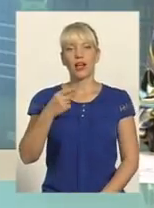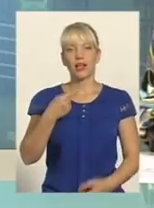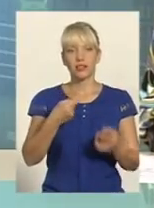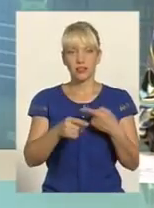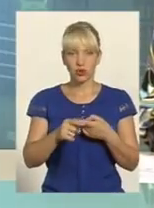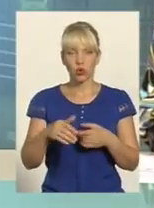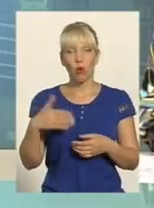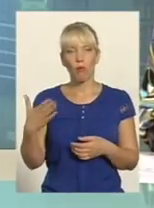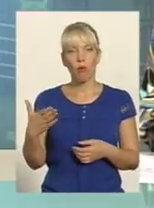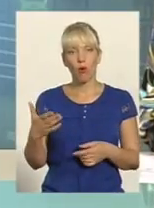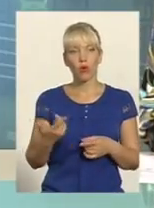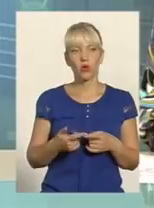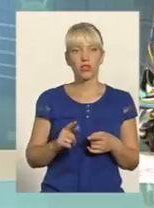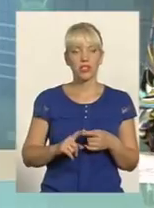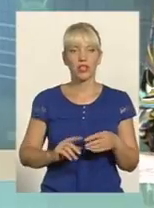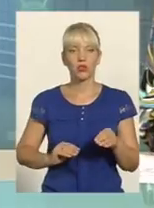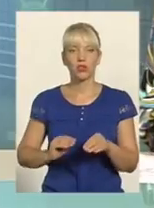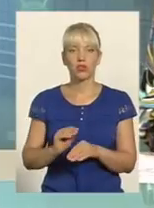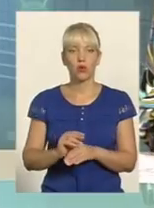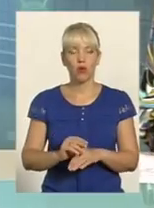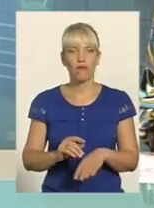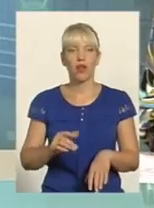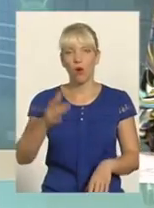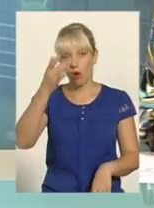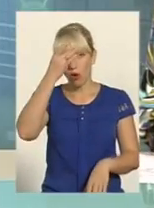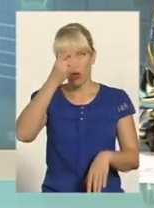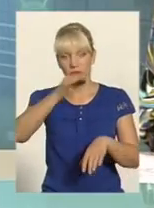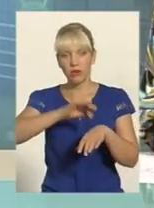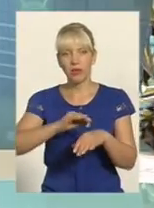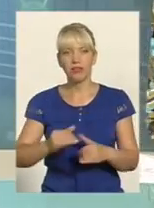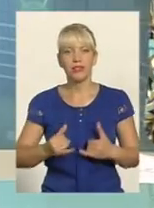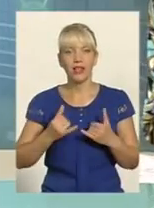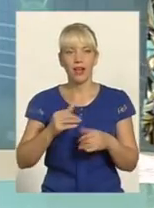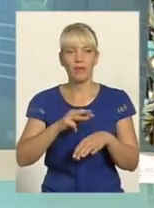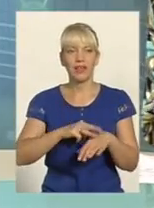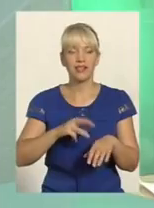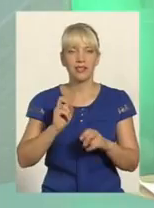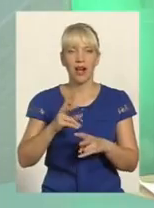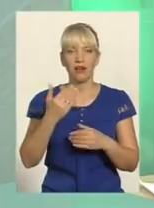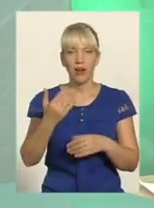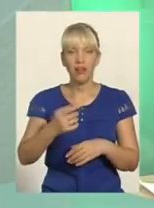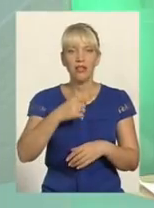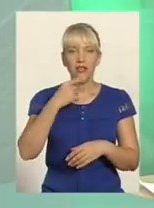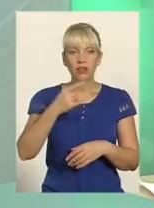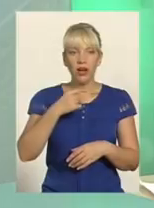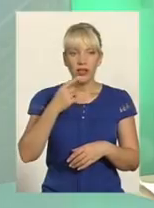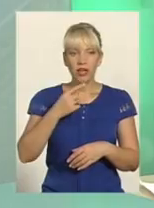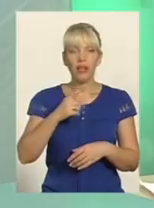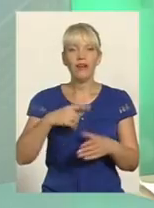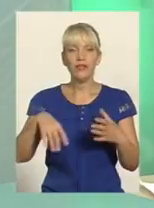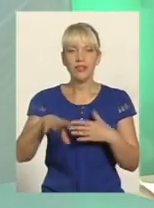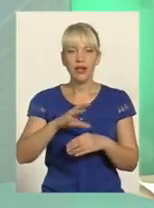додатковий головний біль для міліції Адже, як ви зазначили, всі